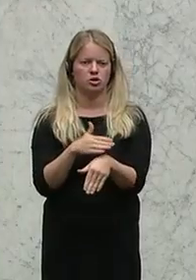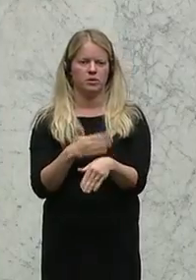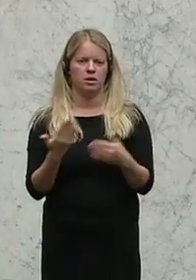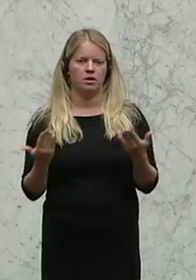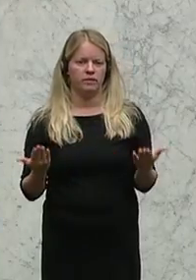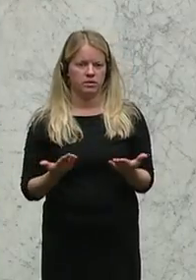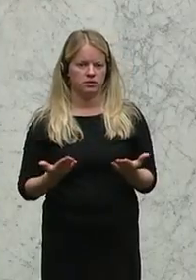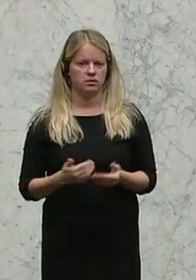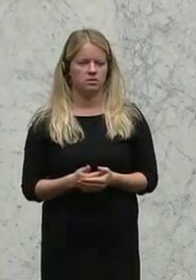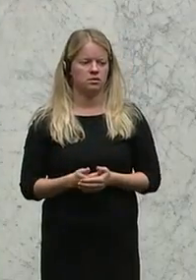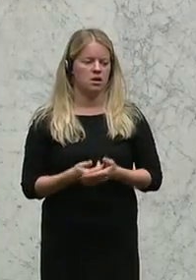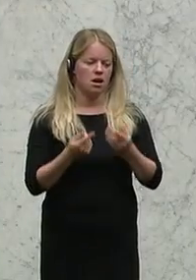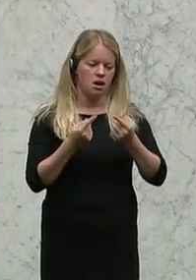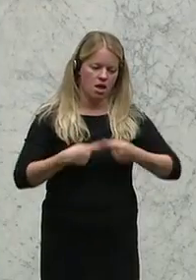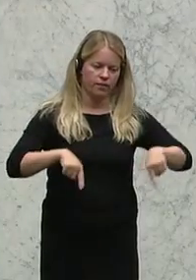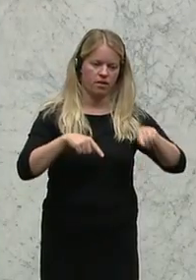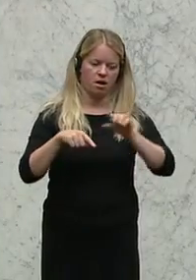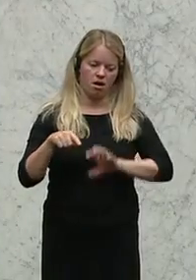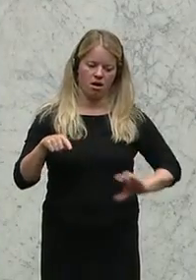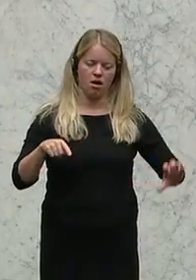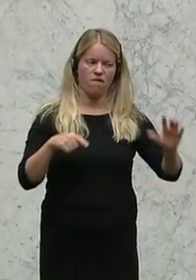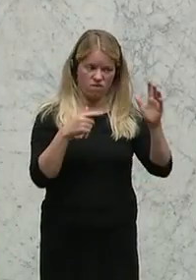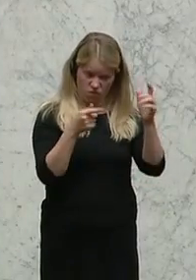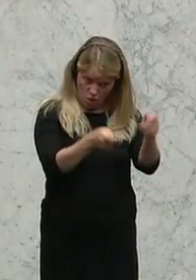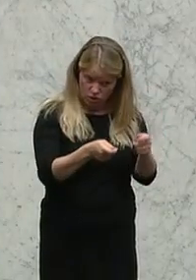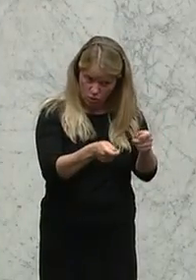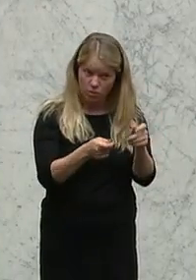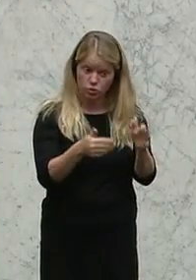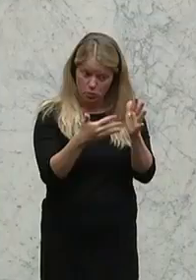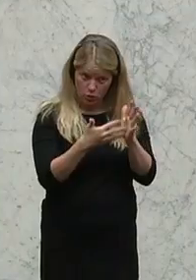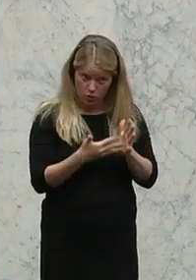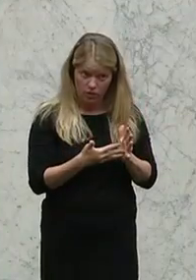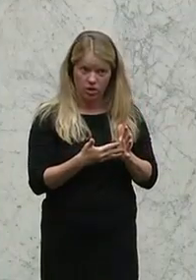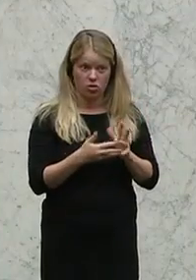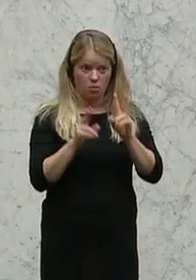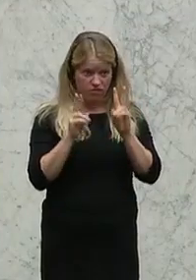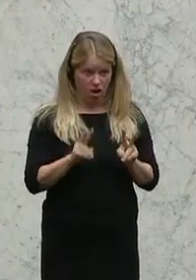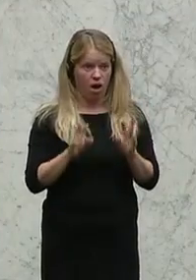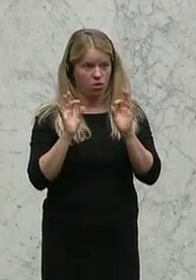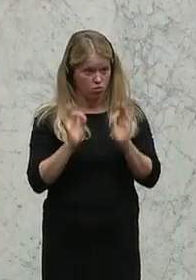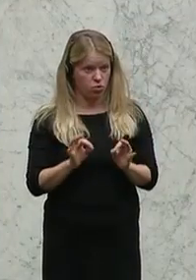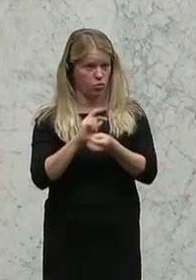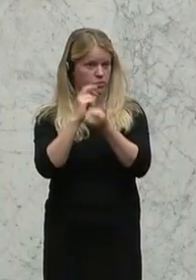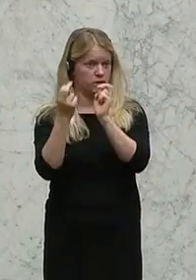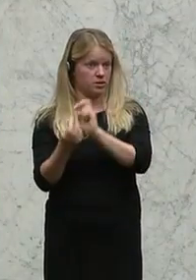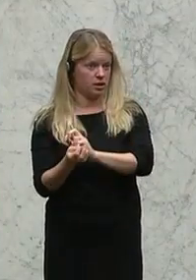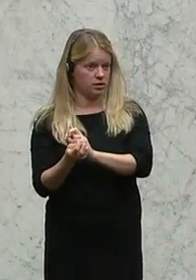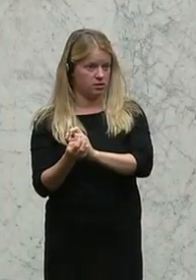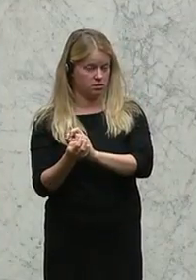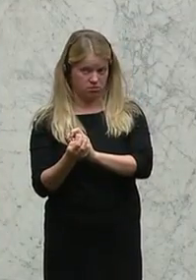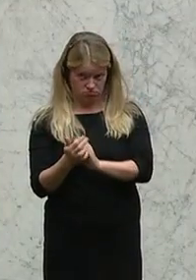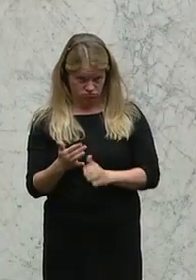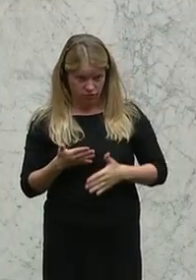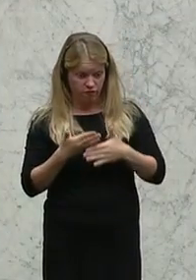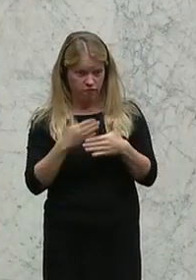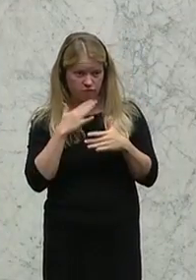die Länderförderungen zu prüfen, ob die tatsächlich in dieser Form effizient umgesetzt werden oder ob